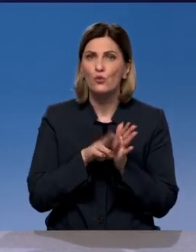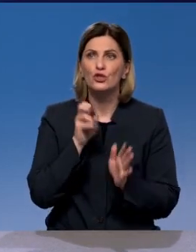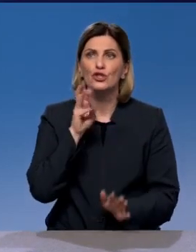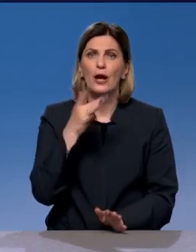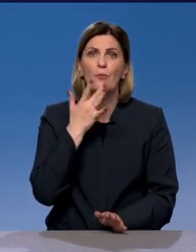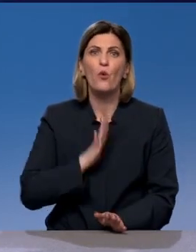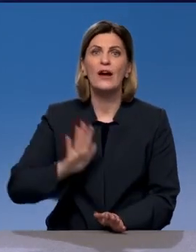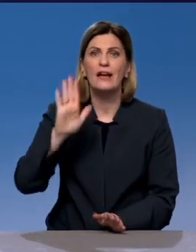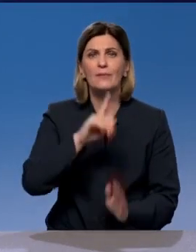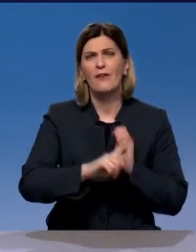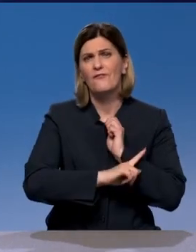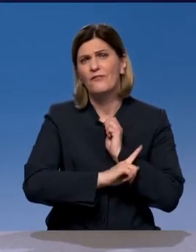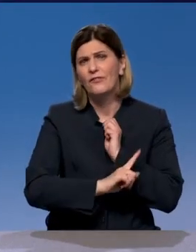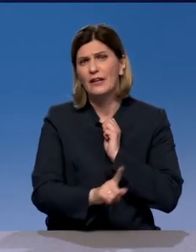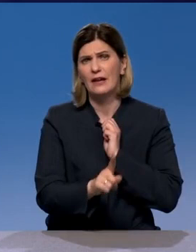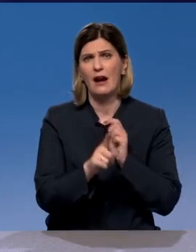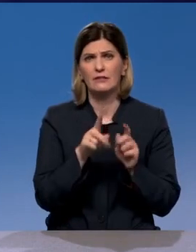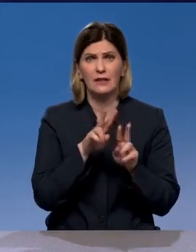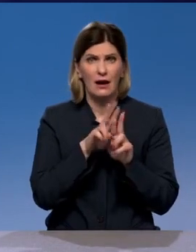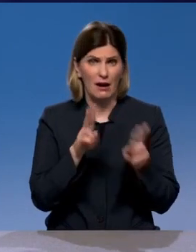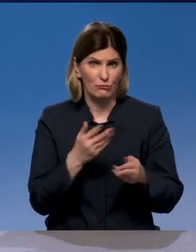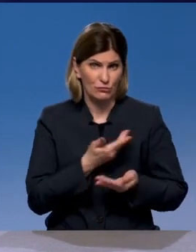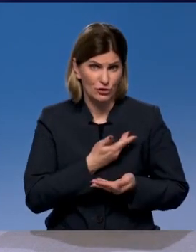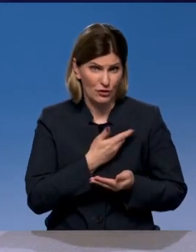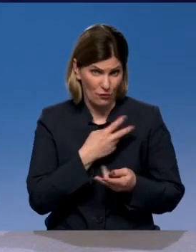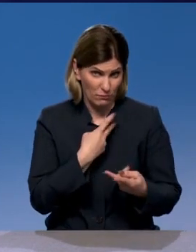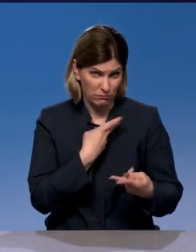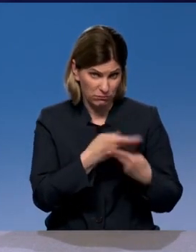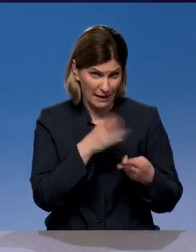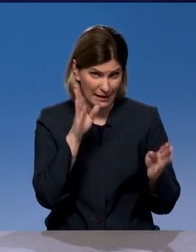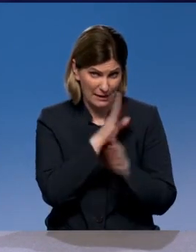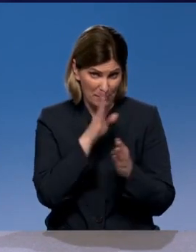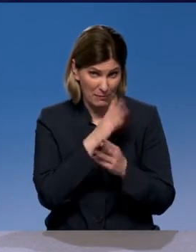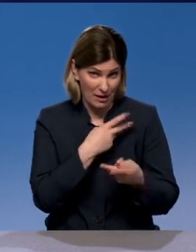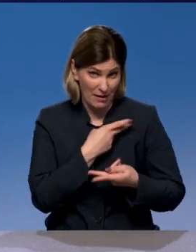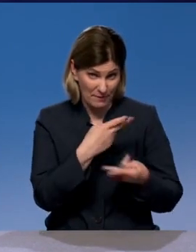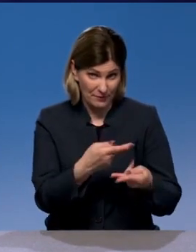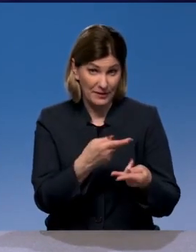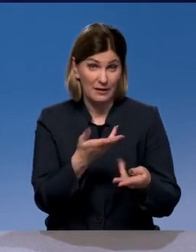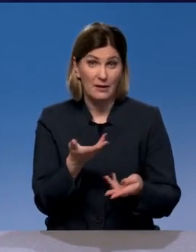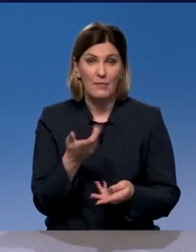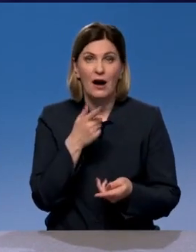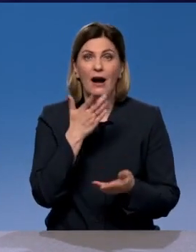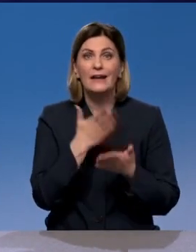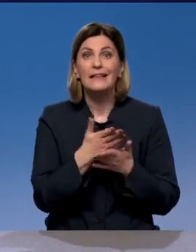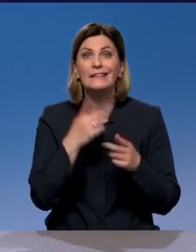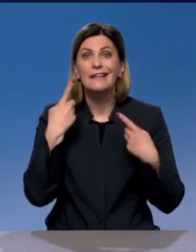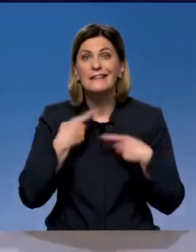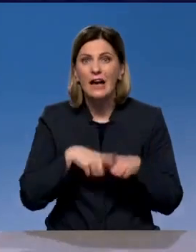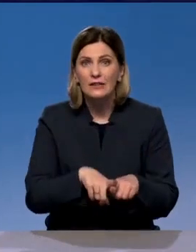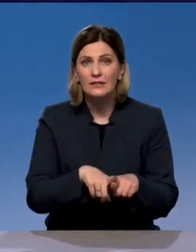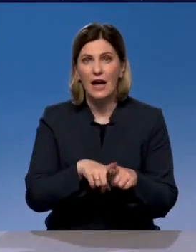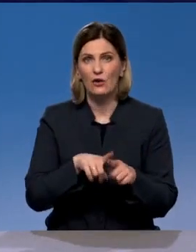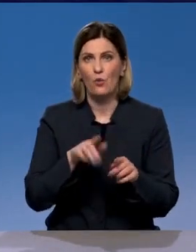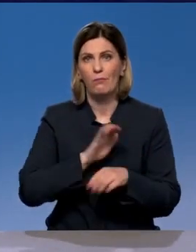финнов, которые живут в аналогичной среде погонной. Не хуже у нас есть технологии производства асфальта,